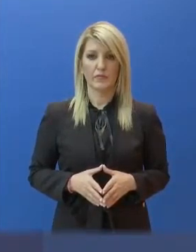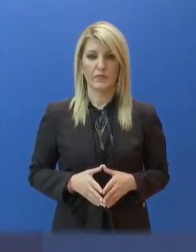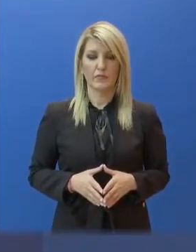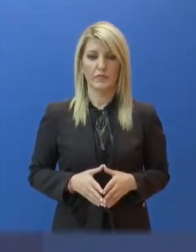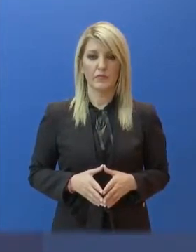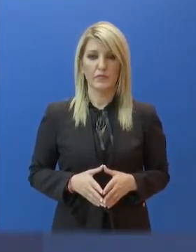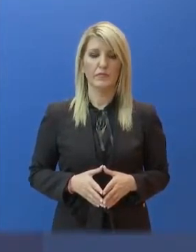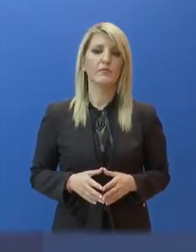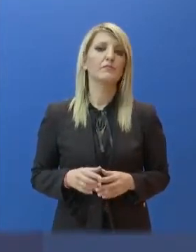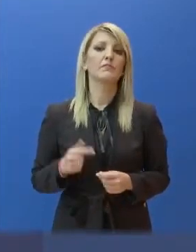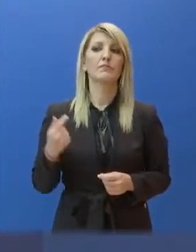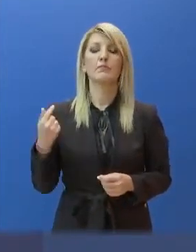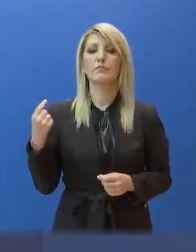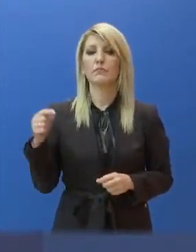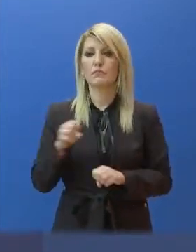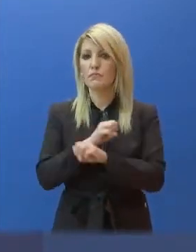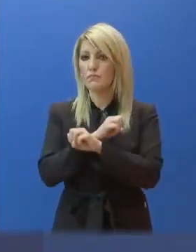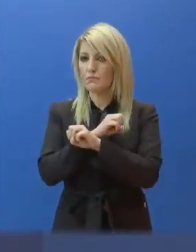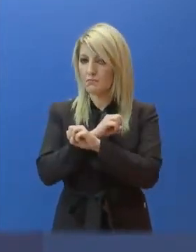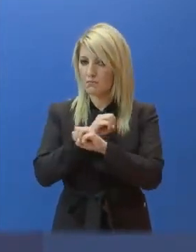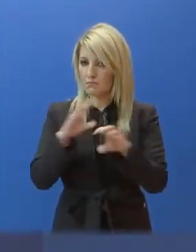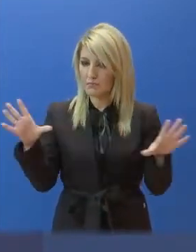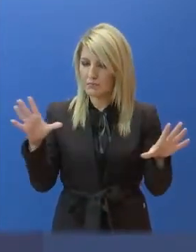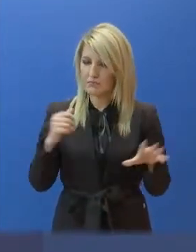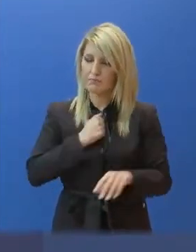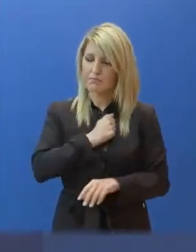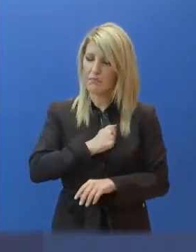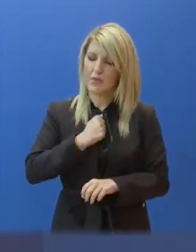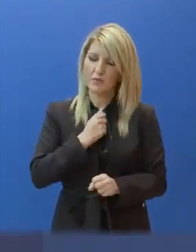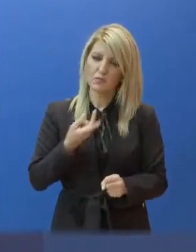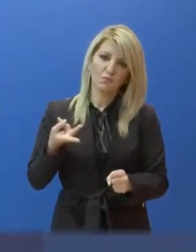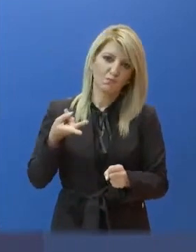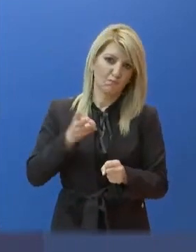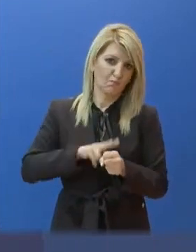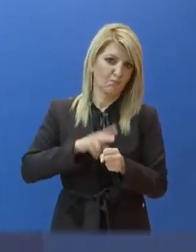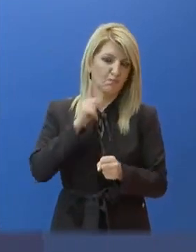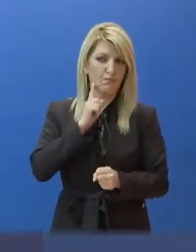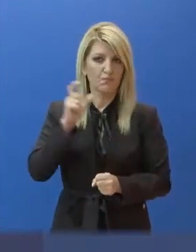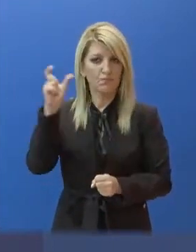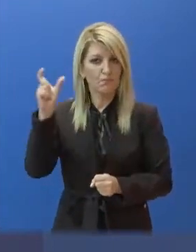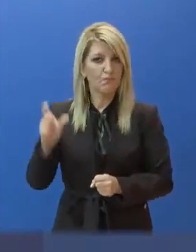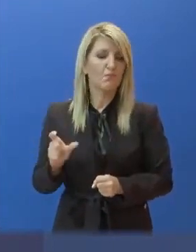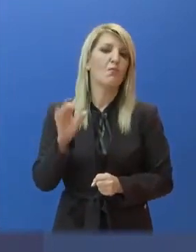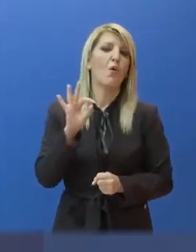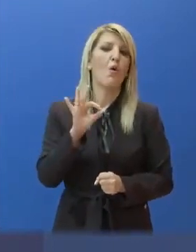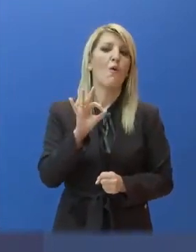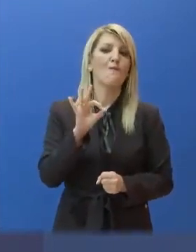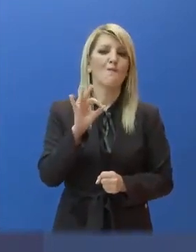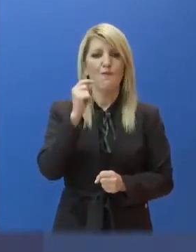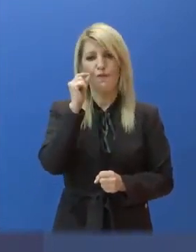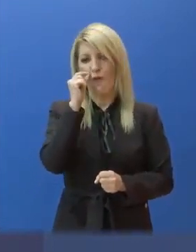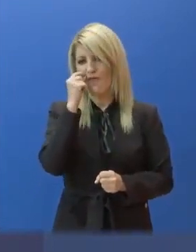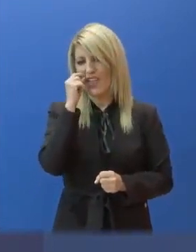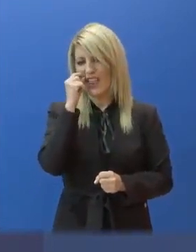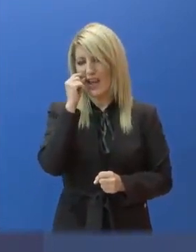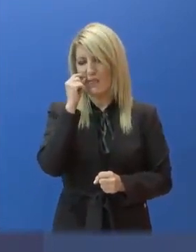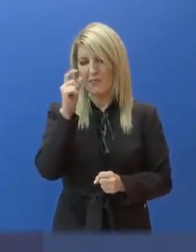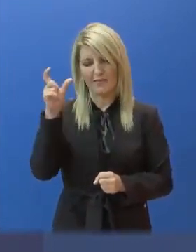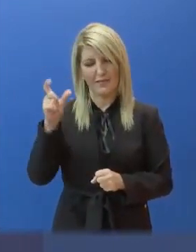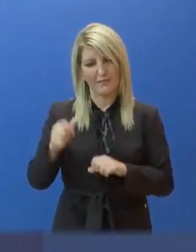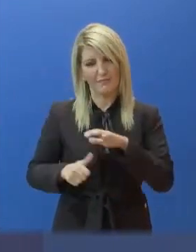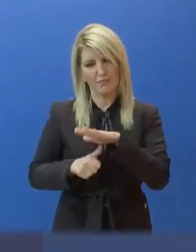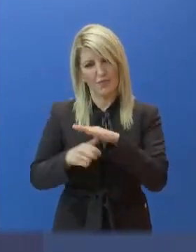Η είδηση της απόλυας της φόφης γεννηματά μας συγκλώνησε όλους. Ήταν μια σπουδαία